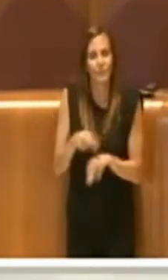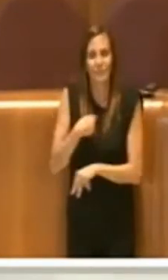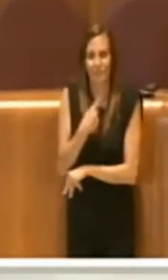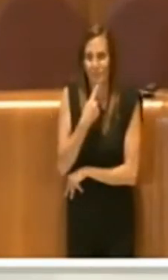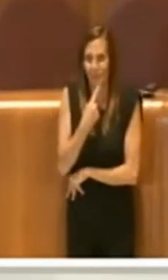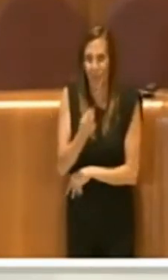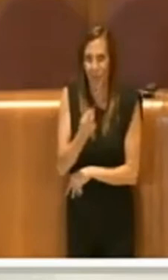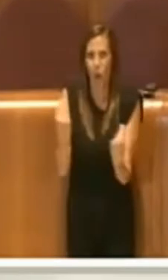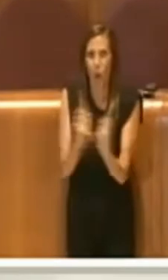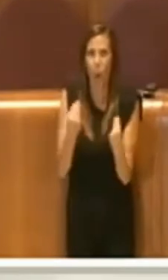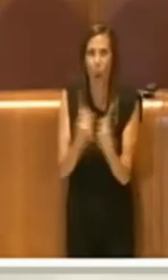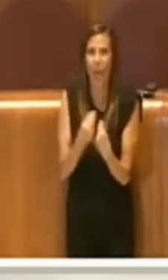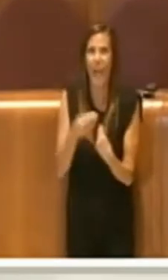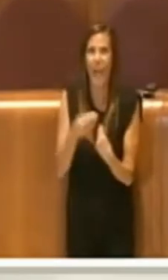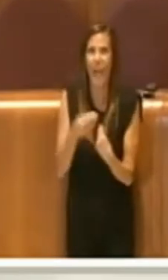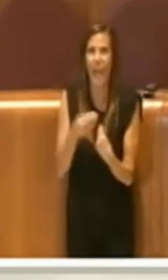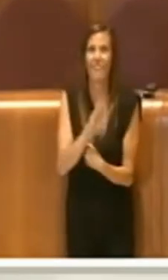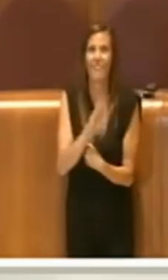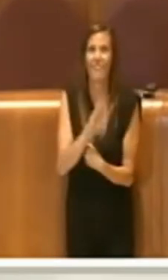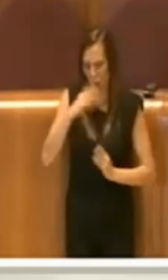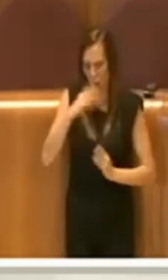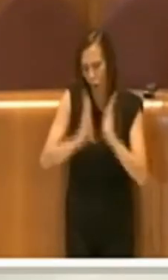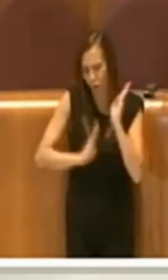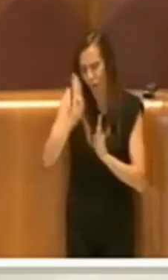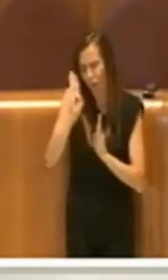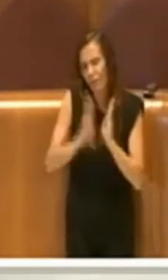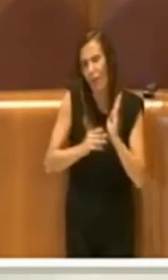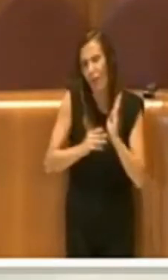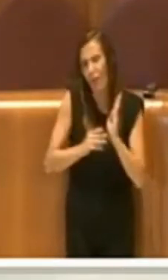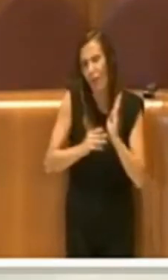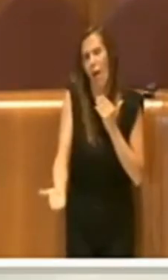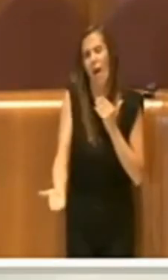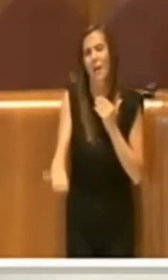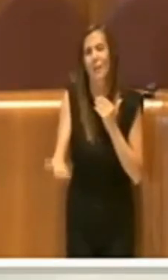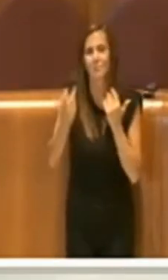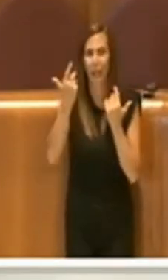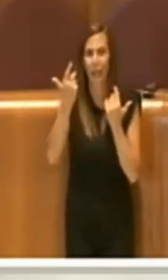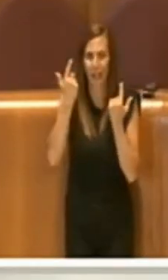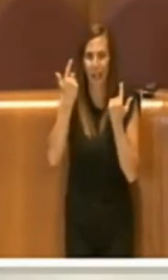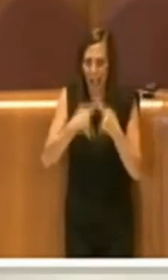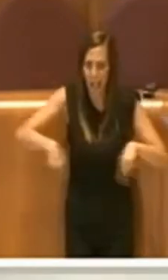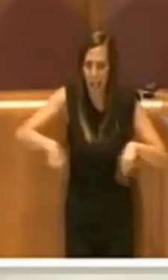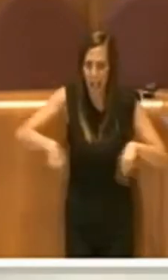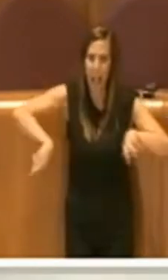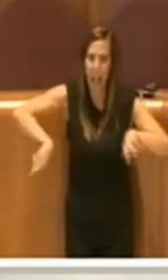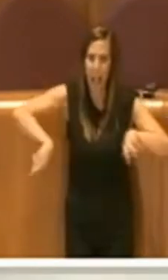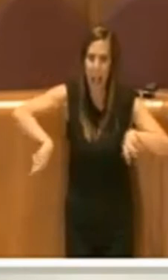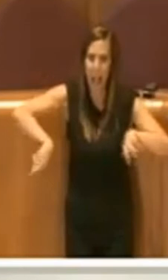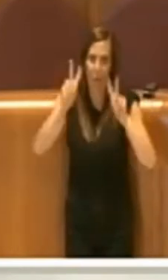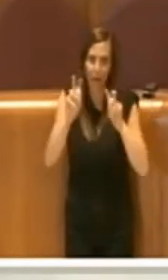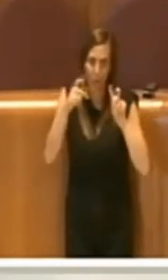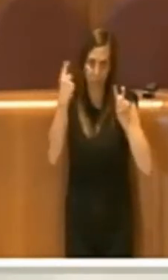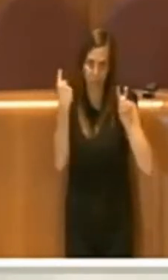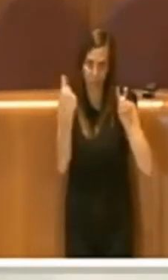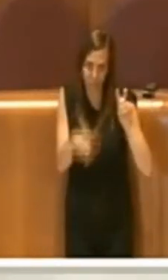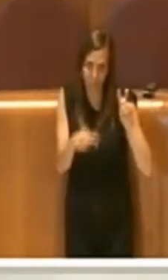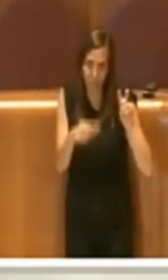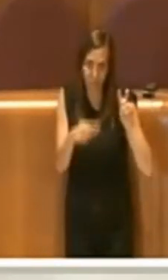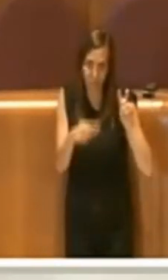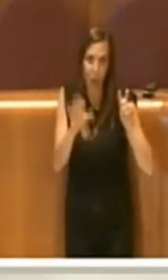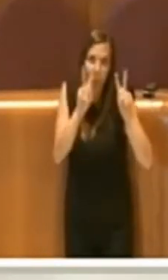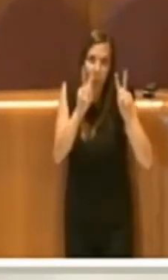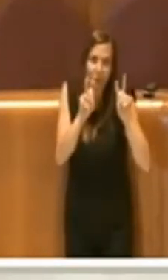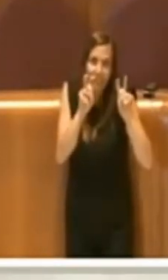al collega Fassina, sul quale ci siamo confrontati tante volte in aula, su questo argomento e proprio su questo tema